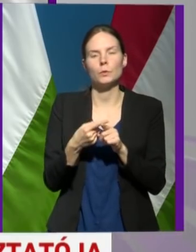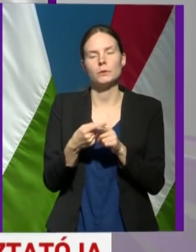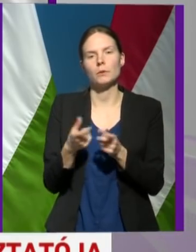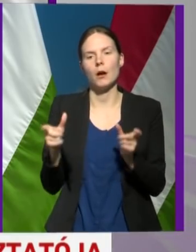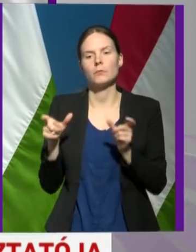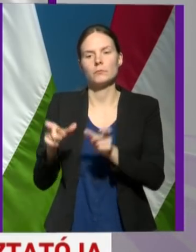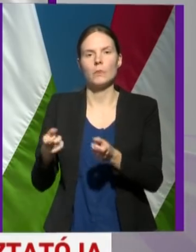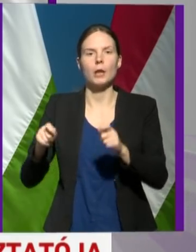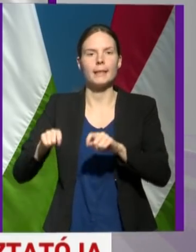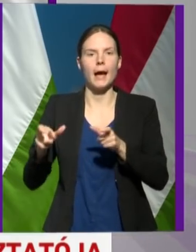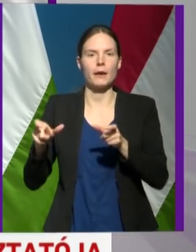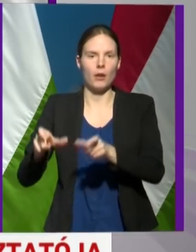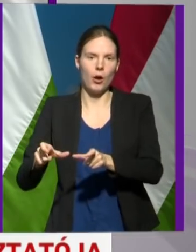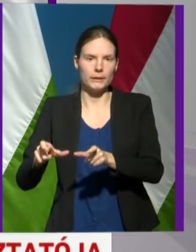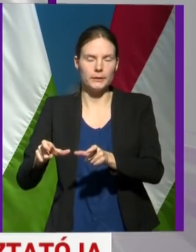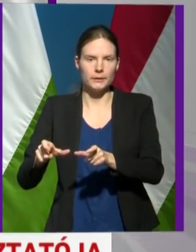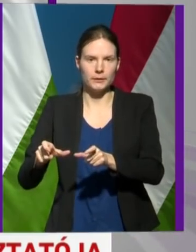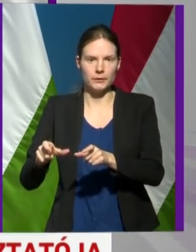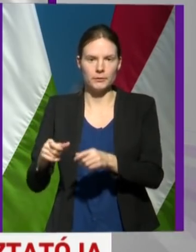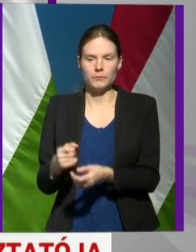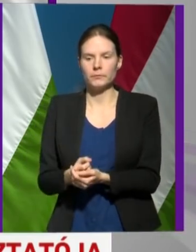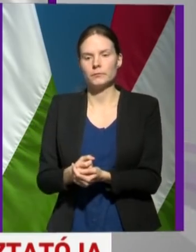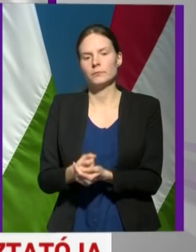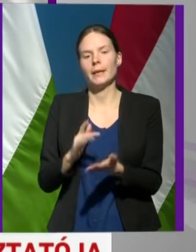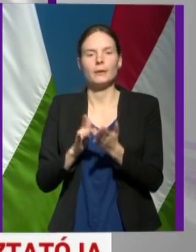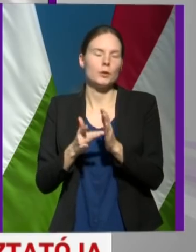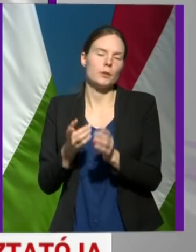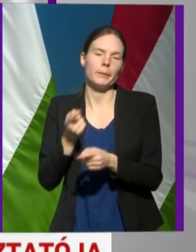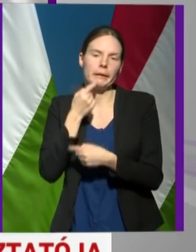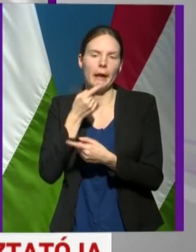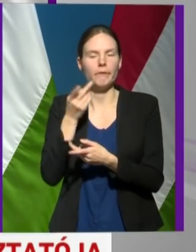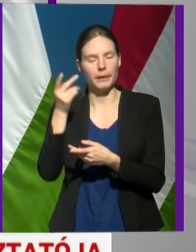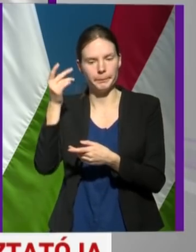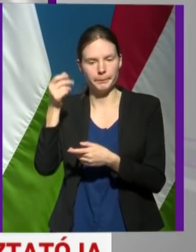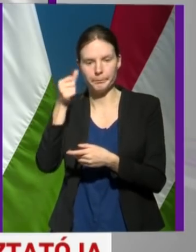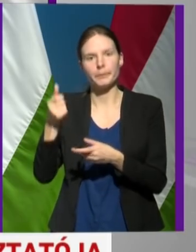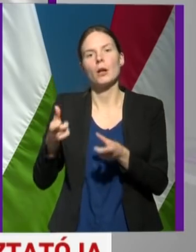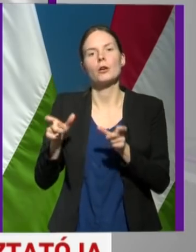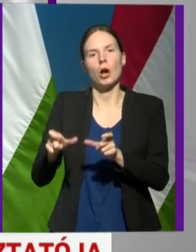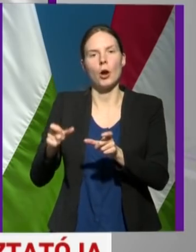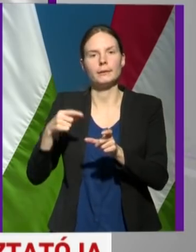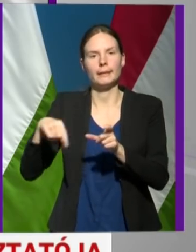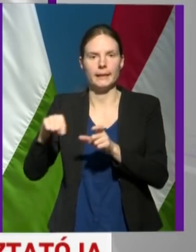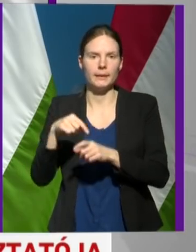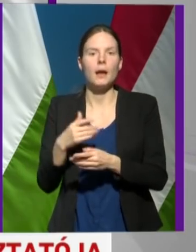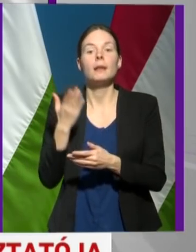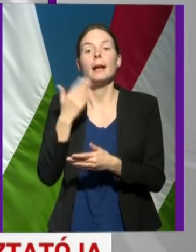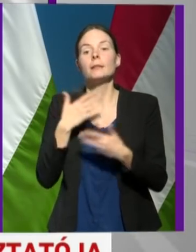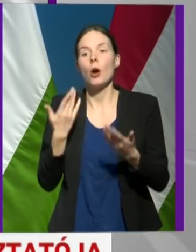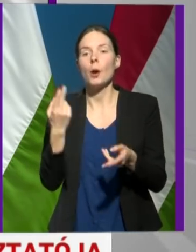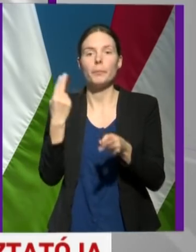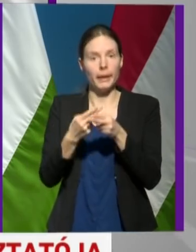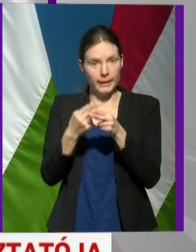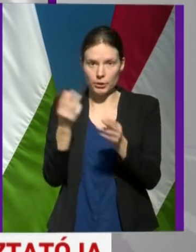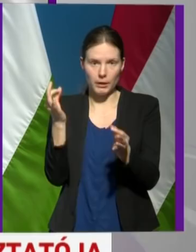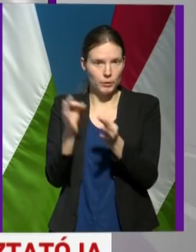járványügyi zárlat hétköznapi nyelvén karantén részére. Tehát, hogyha megbetegedés